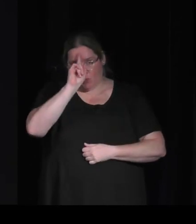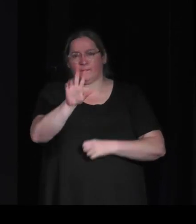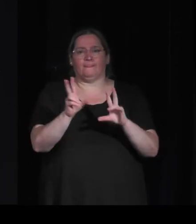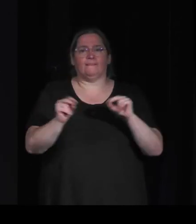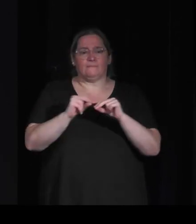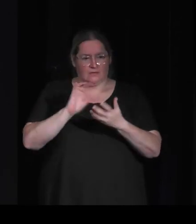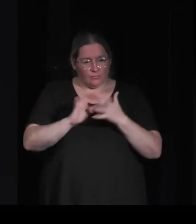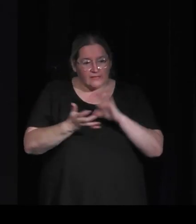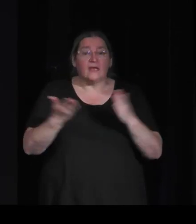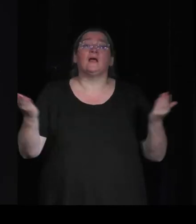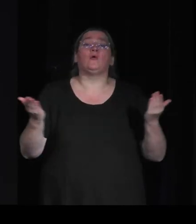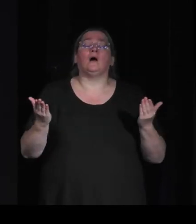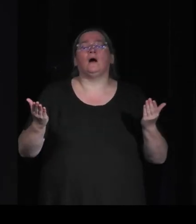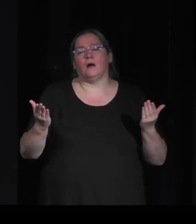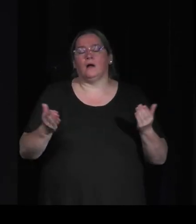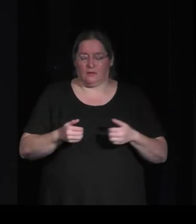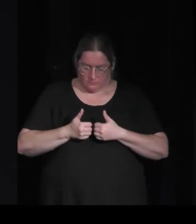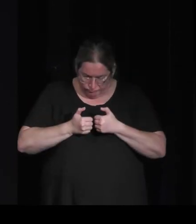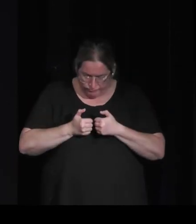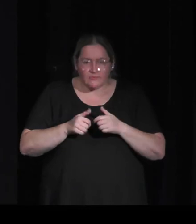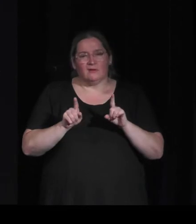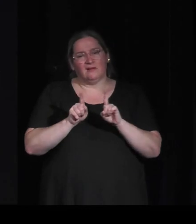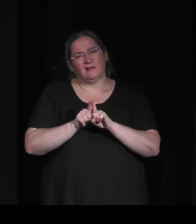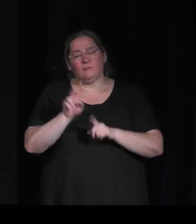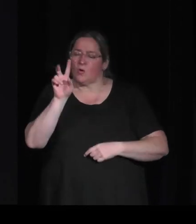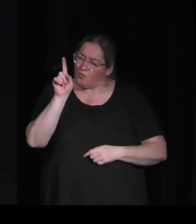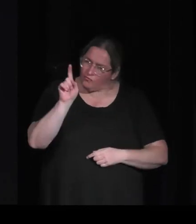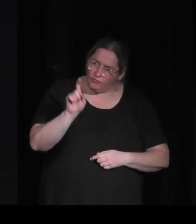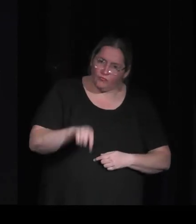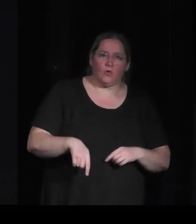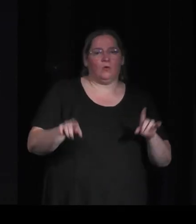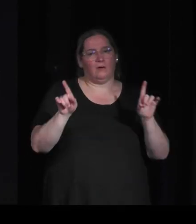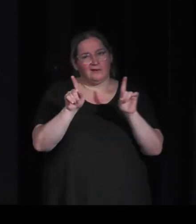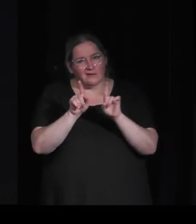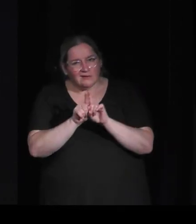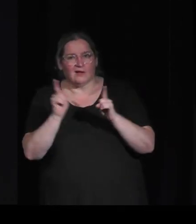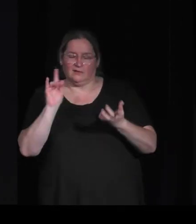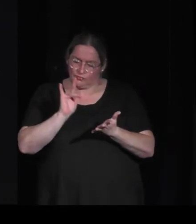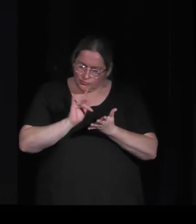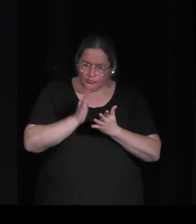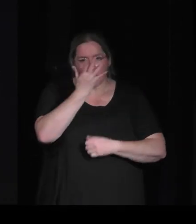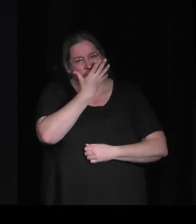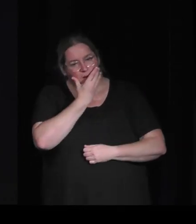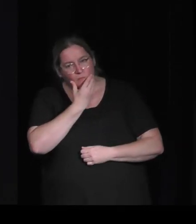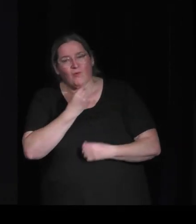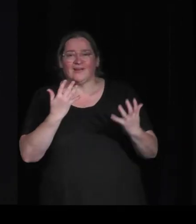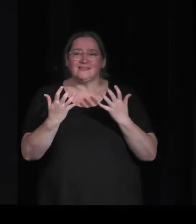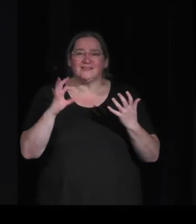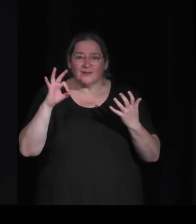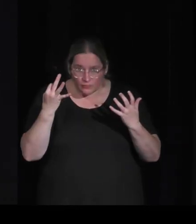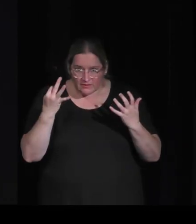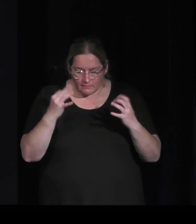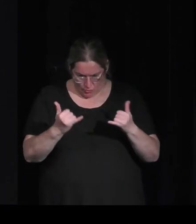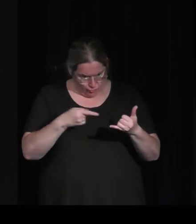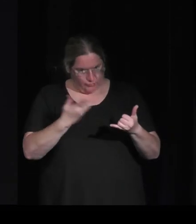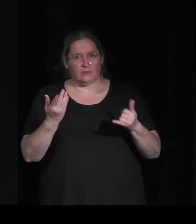oublie parce qu'on parle du jeu vidéo comme d'une expérience esthétique ce qu'elle est en partie mais en fait c une expérience de jeu c'est à dire que et là on